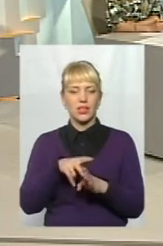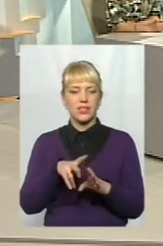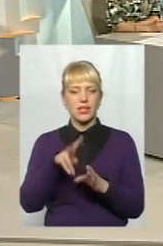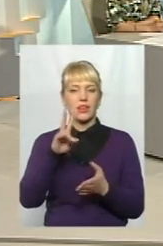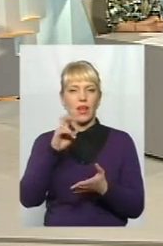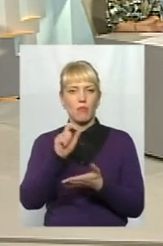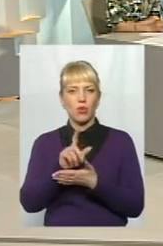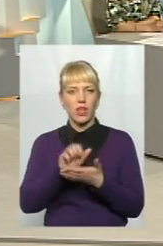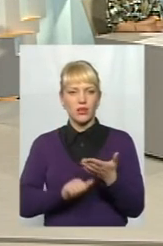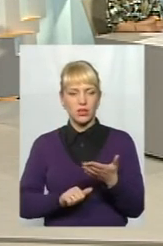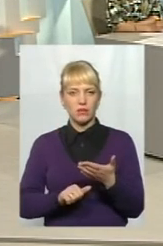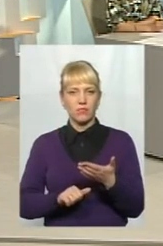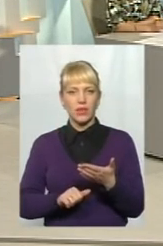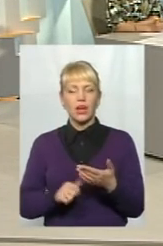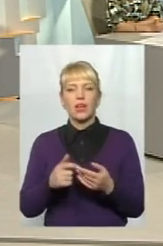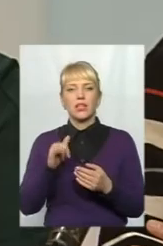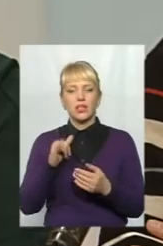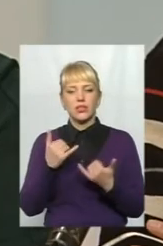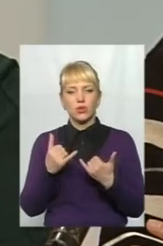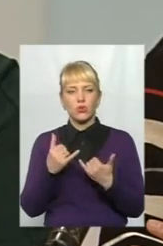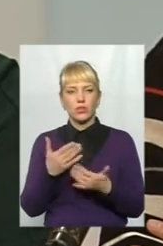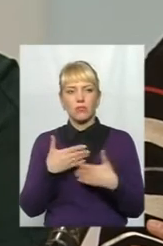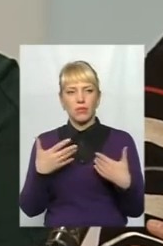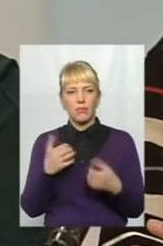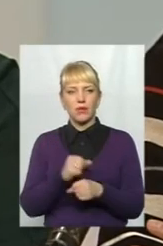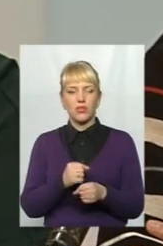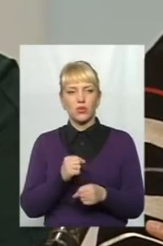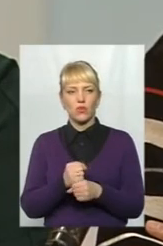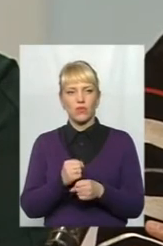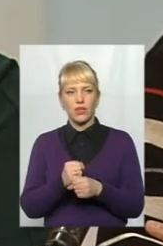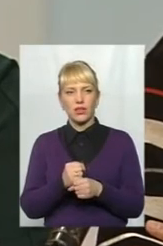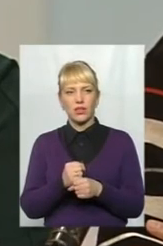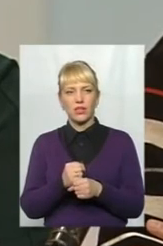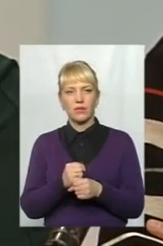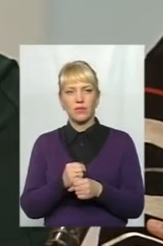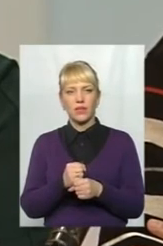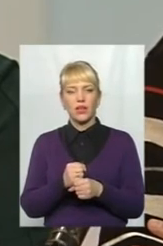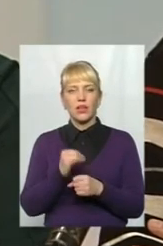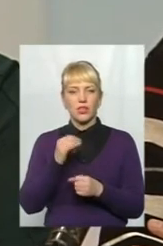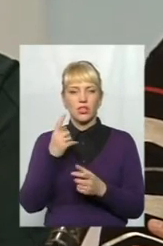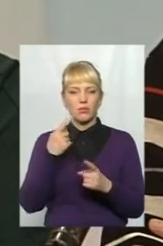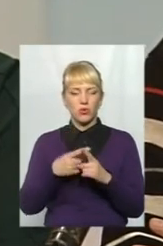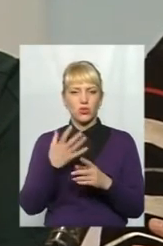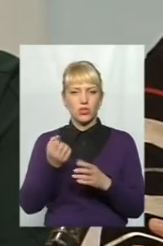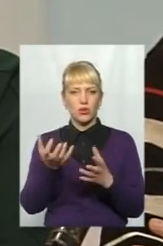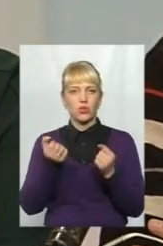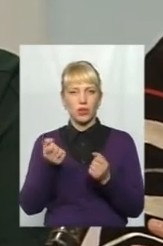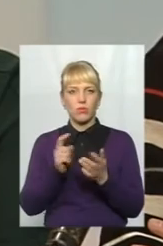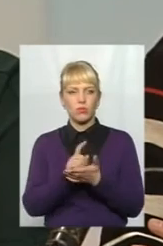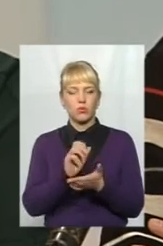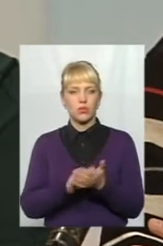які напрацюють, що люди не роблять. Тобто, сьогодні, виходить, сьогодні не працювати, ще й субсидії отримаєш, як приклад. Тому,